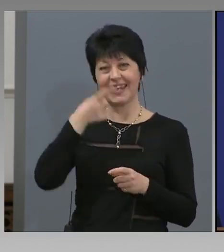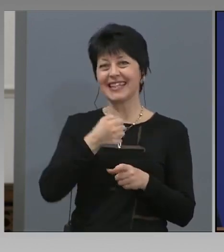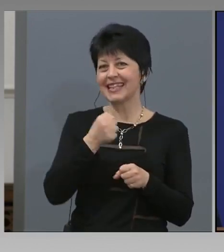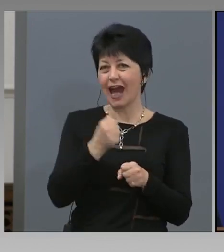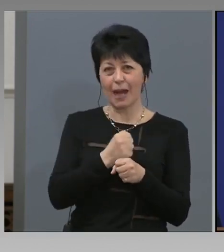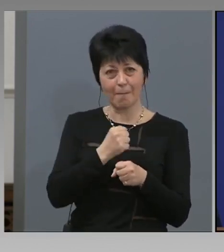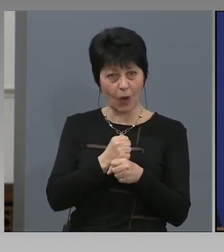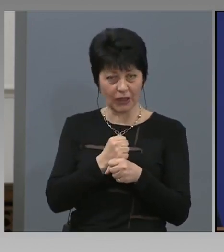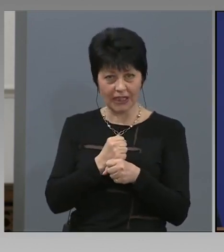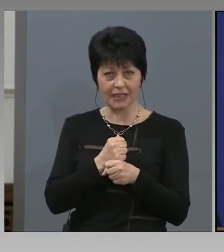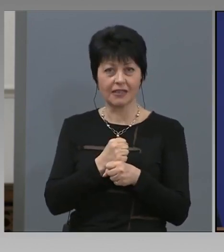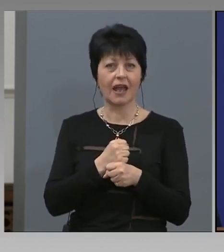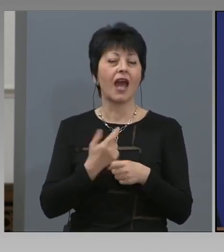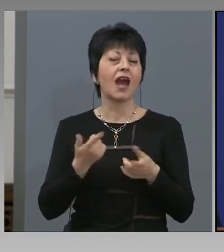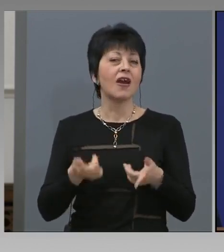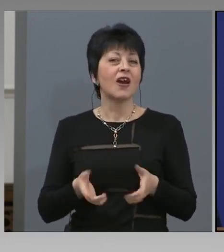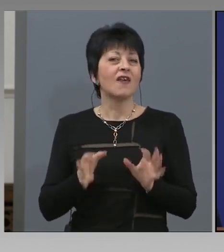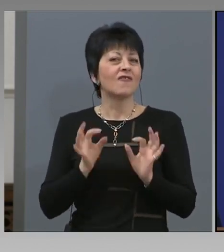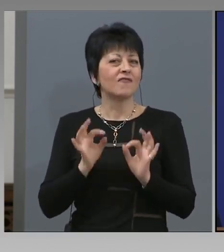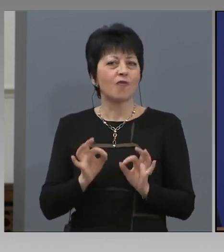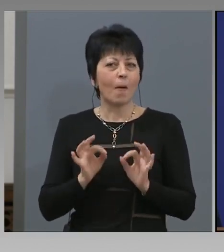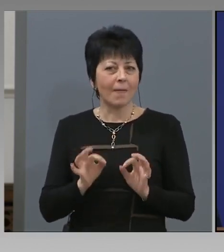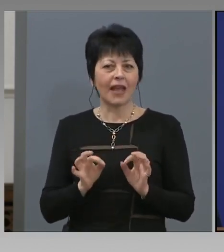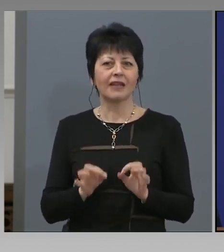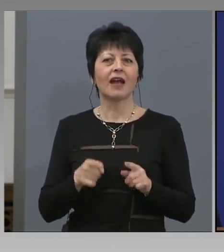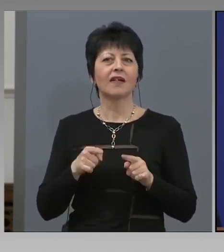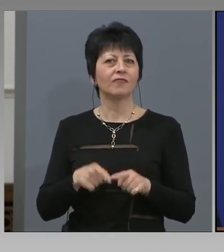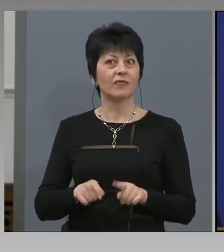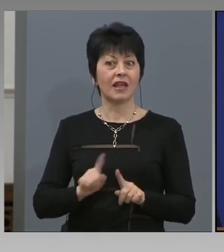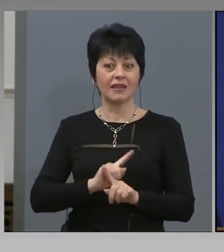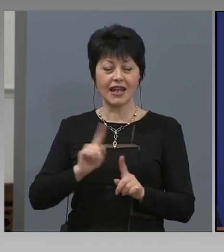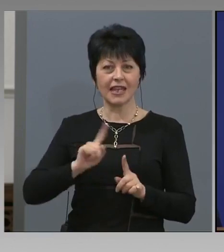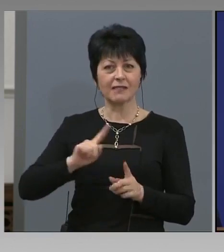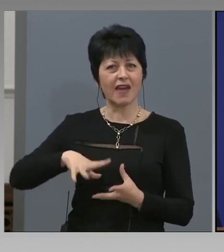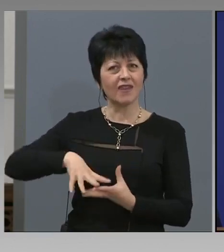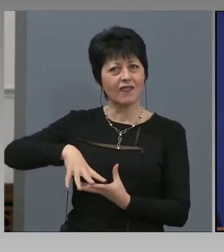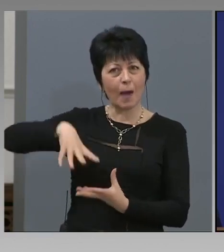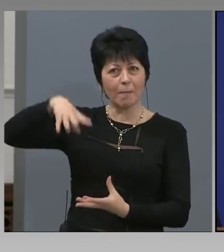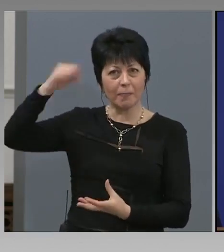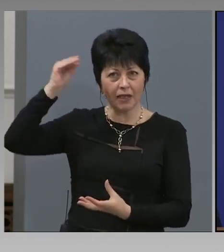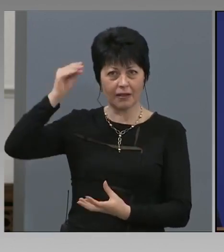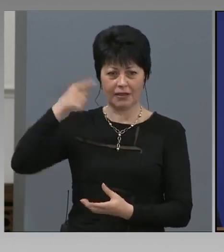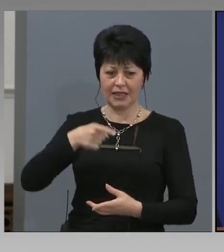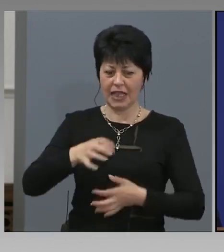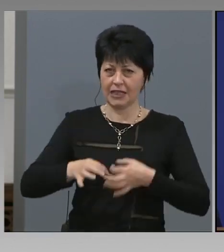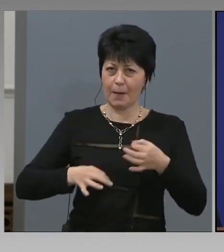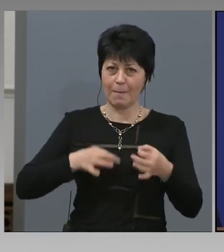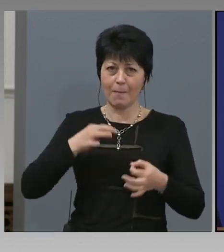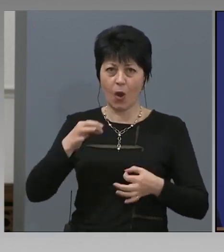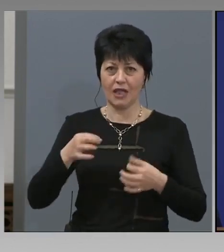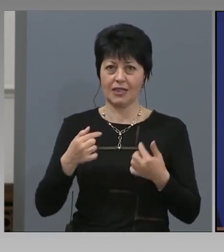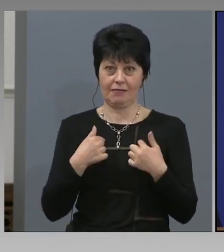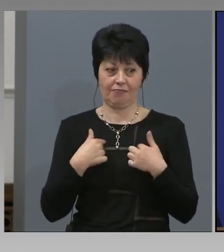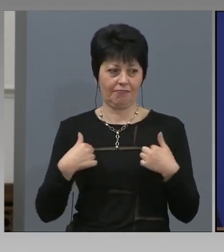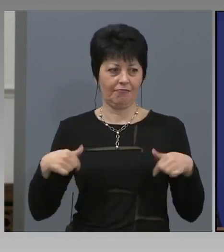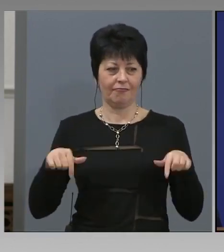много е, в момента дори не сме в пика на болеста. Ние просто